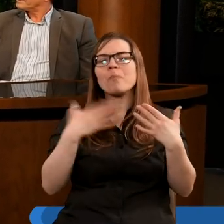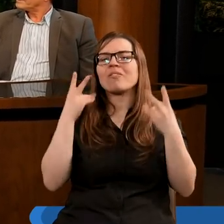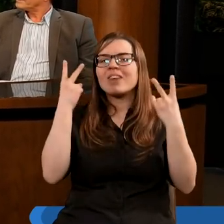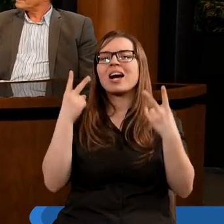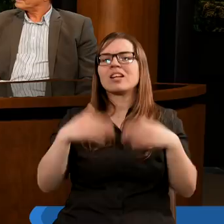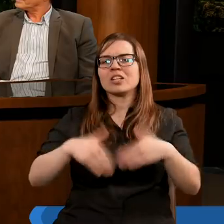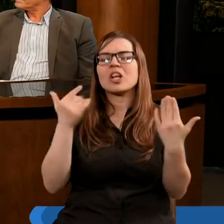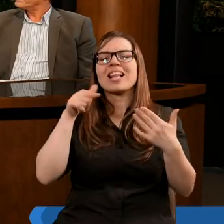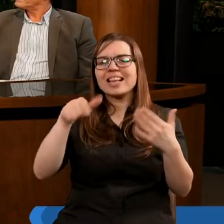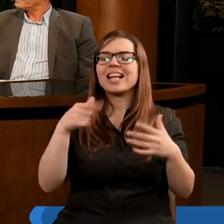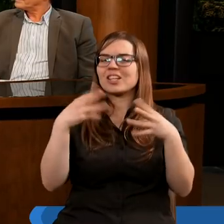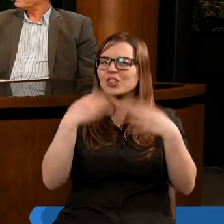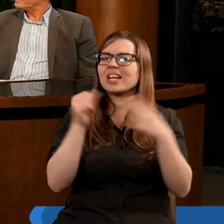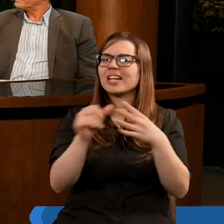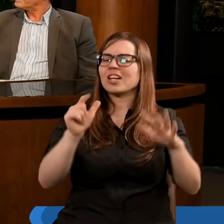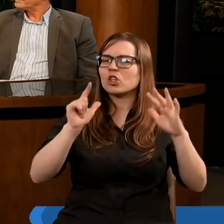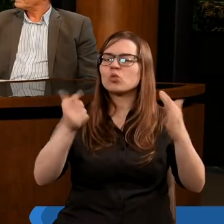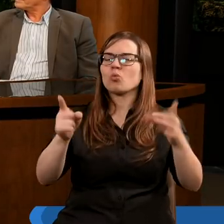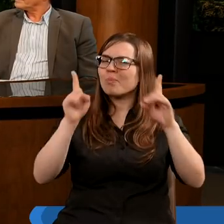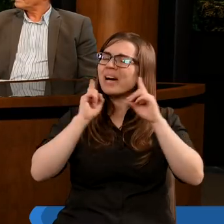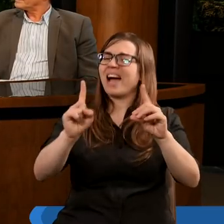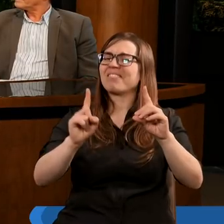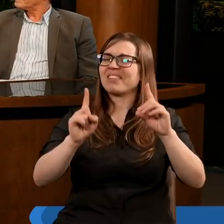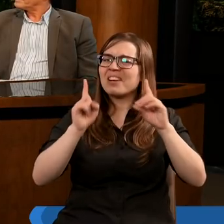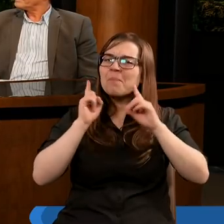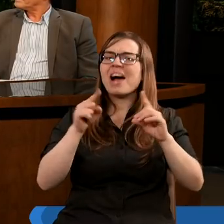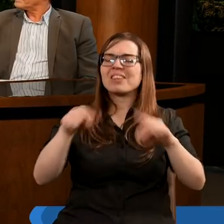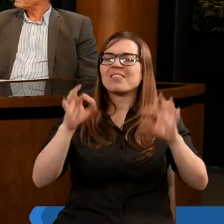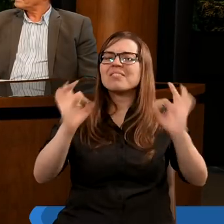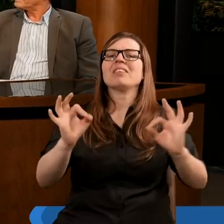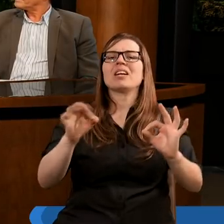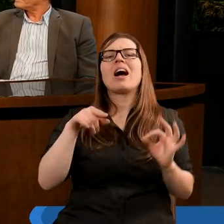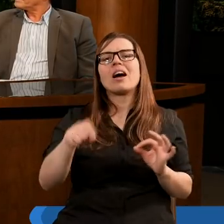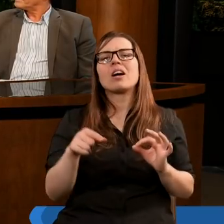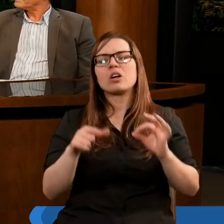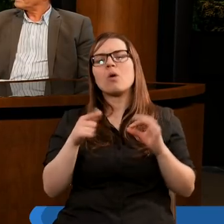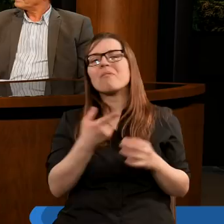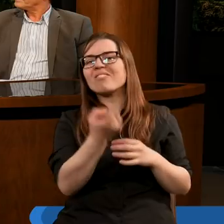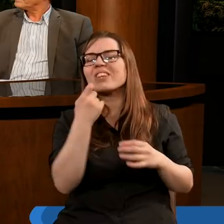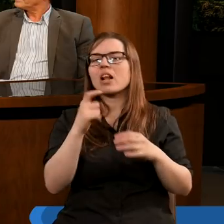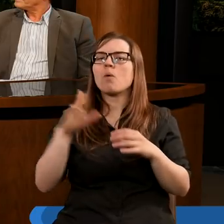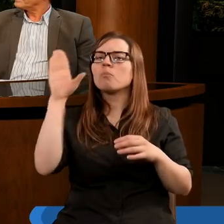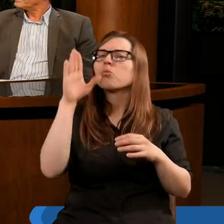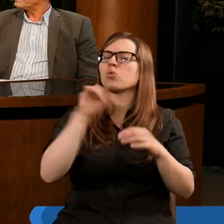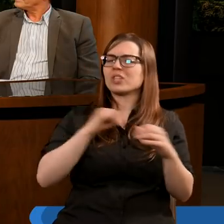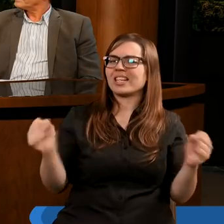wskazuje dzień sobotny, jako ten dzień, siódmy, prawdziwy. I tutaj w tym ostatnim posel się wzywa, bójcie się Boga i